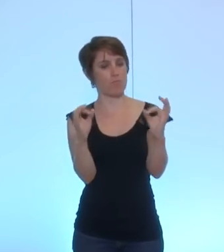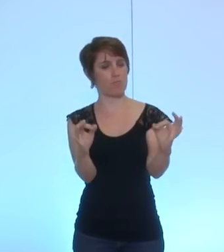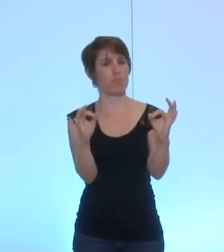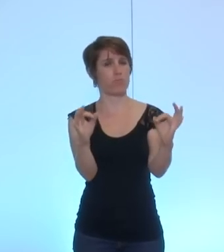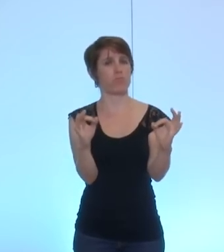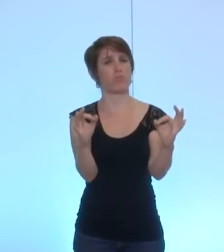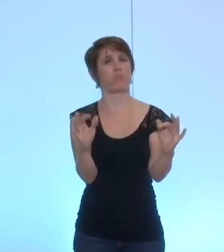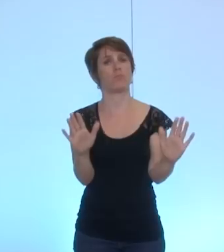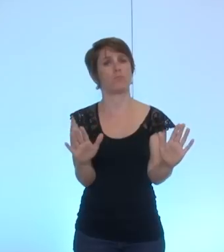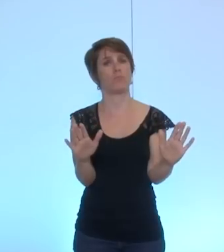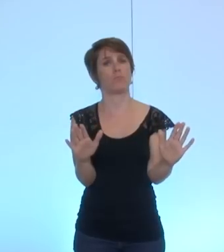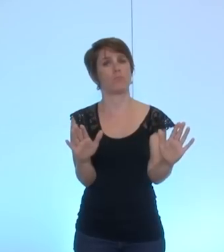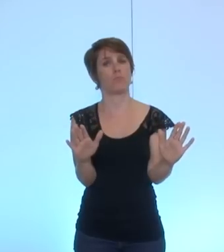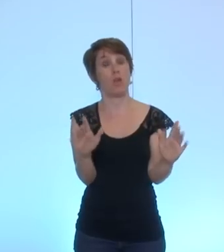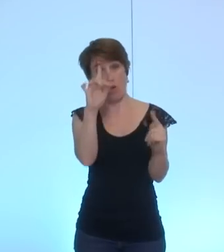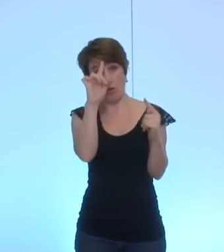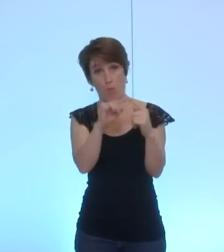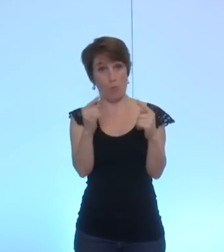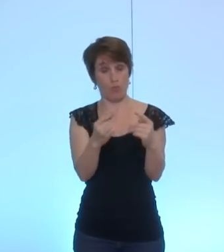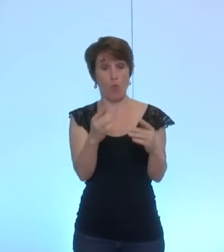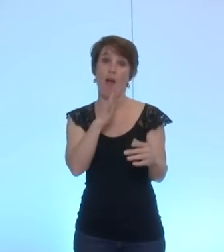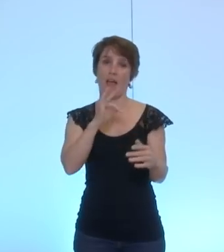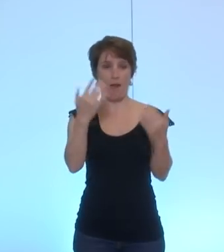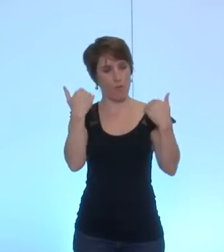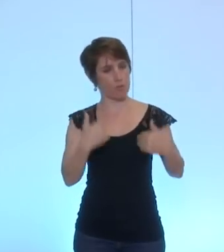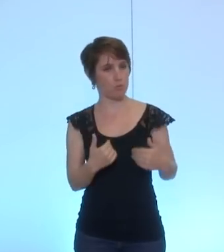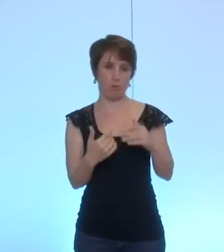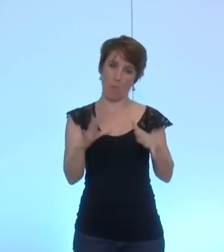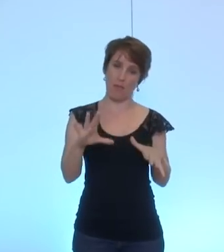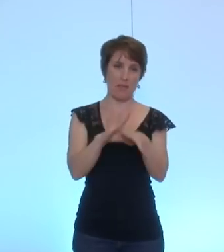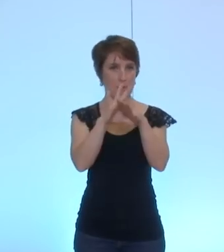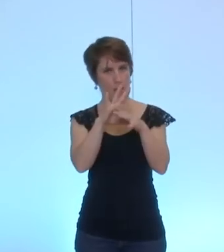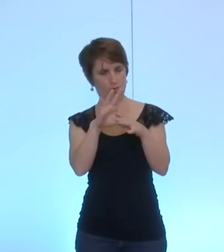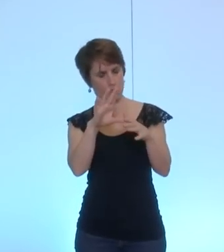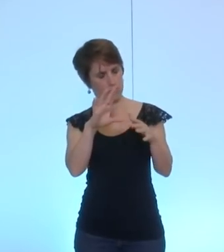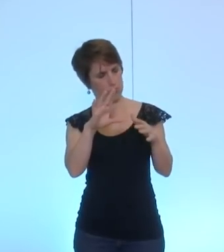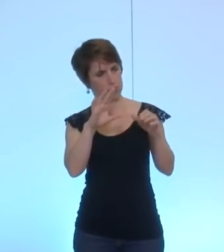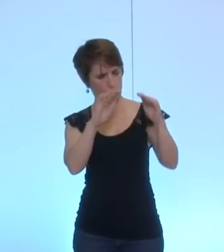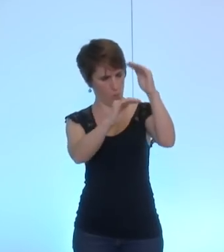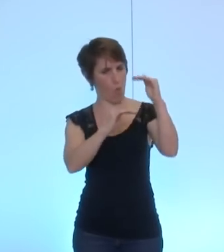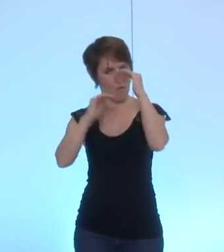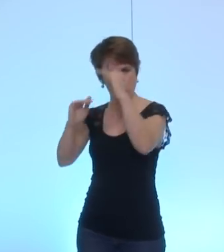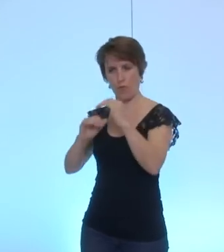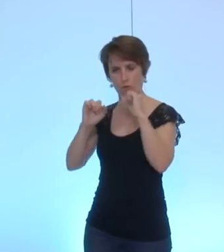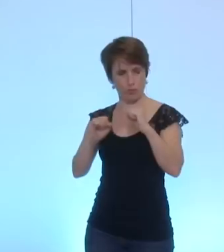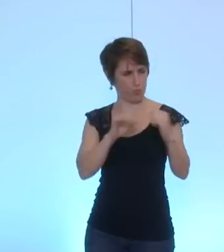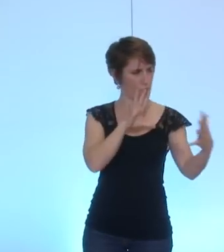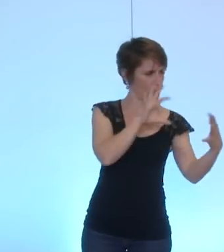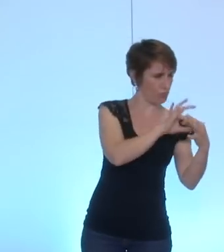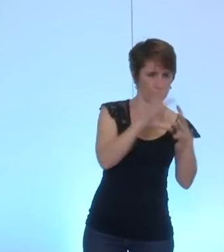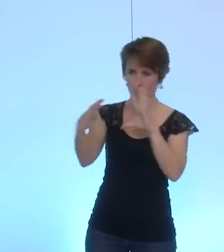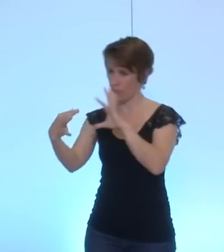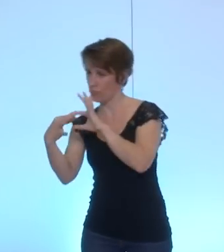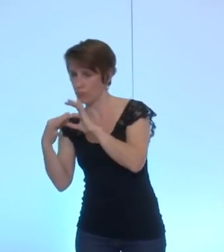non seulement pour rester un interlocuteur fiable auprès des belligérants mais surtout pour éviter que le débat national ne s